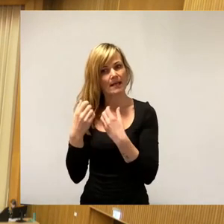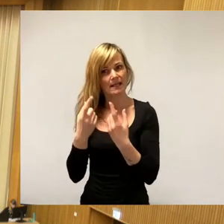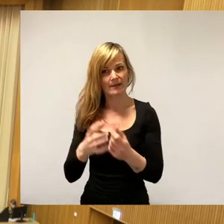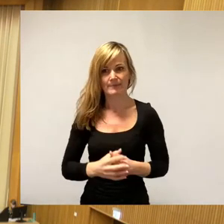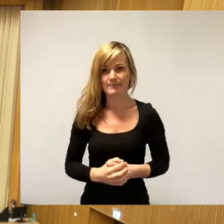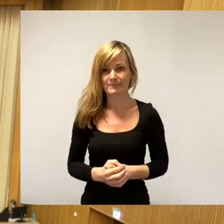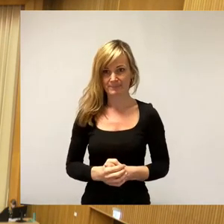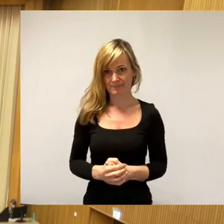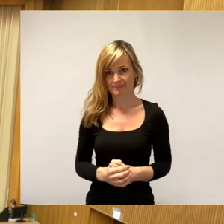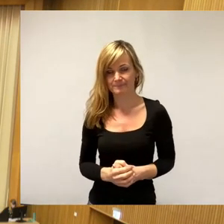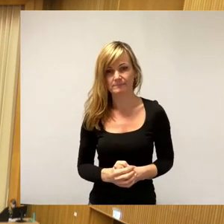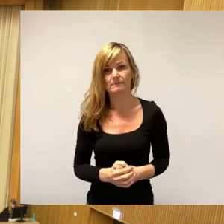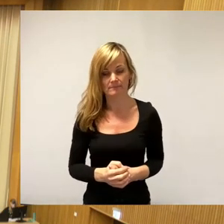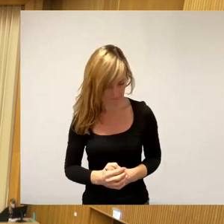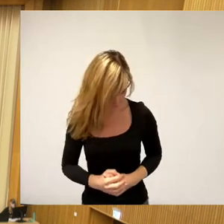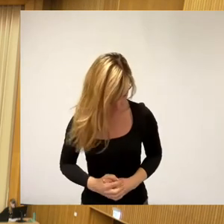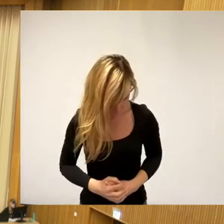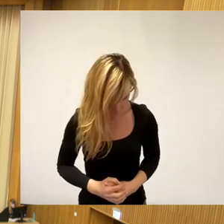Alle einzeln? Na, wunderbar.